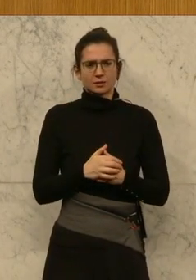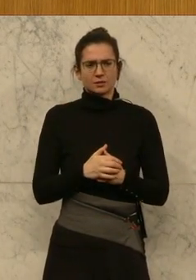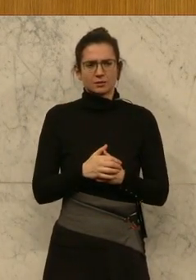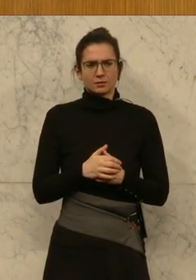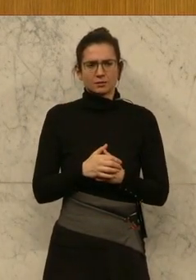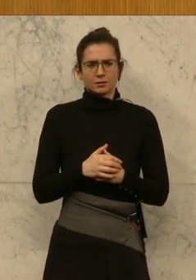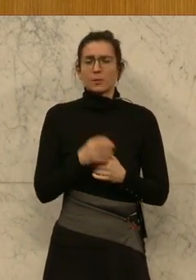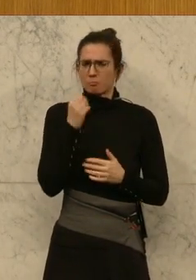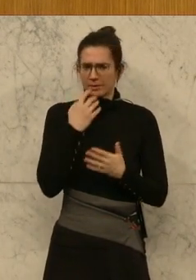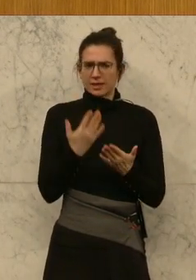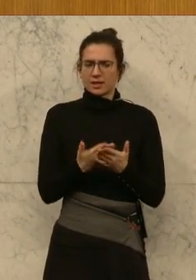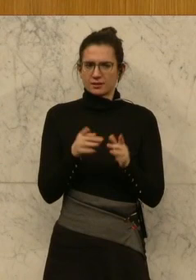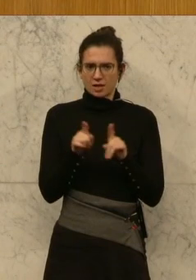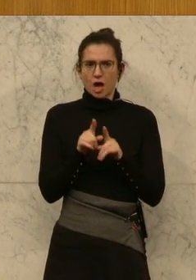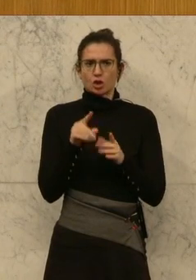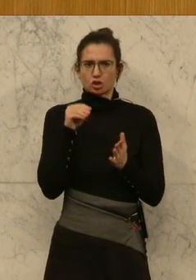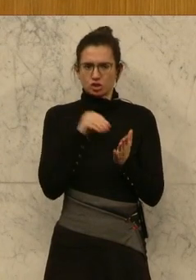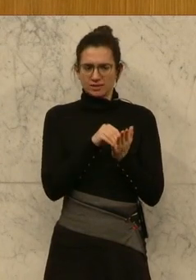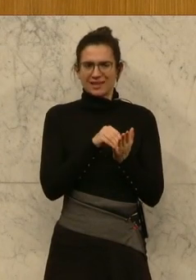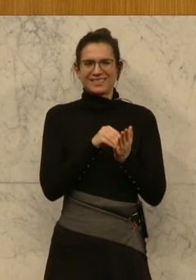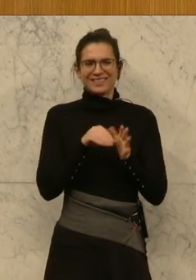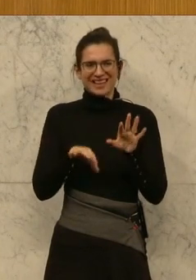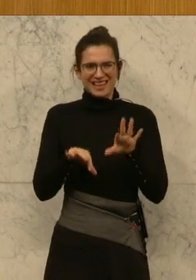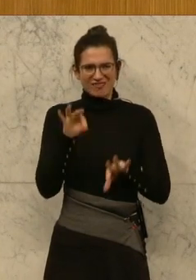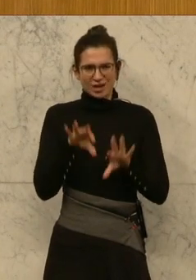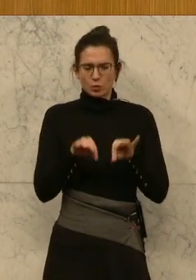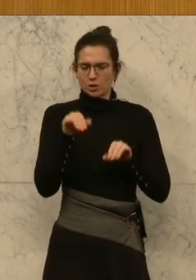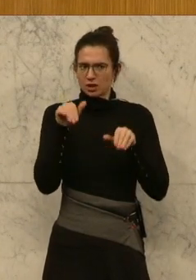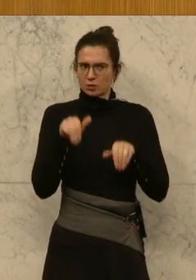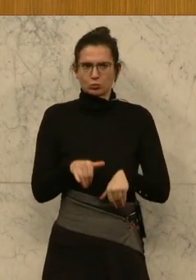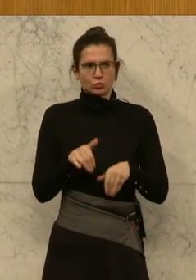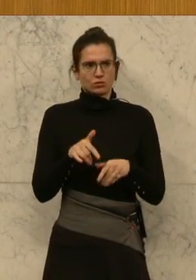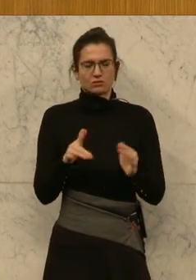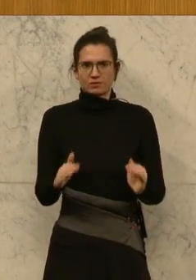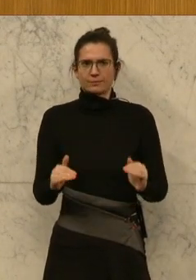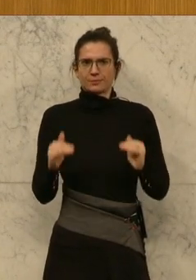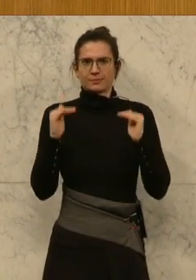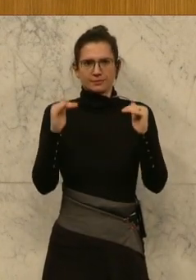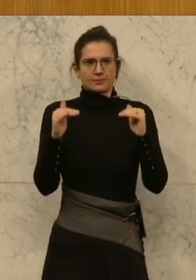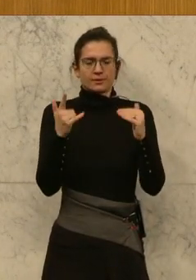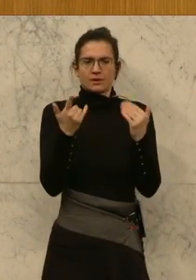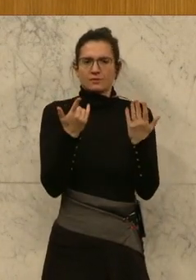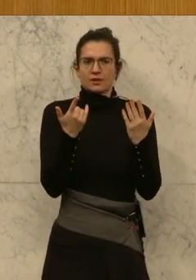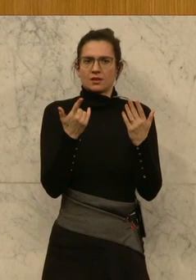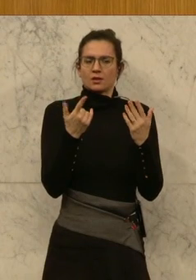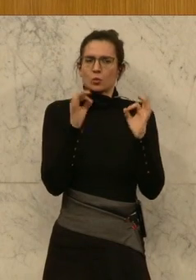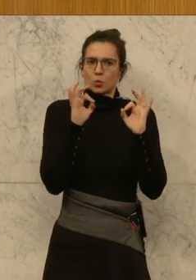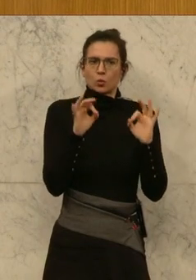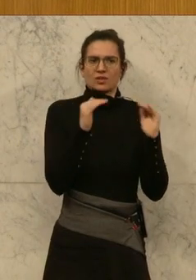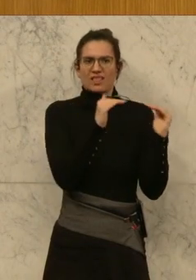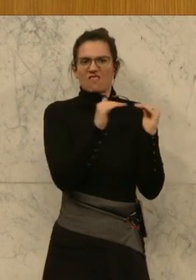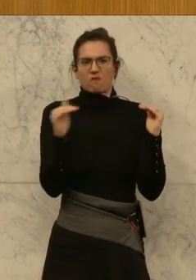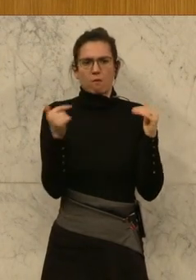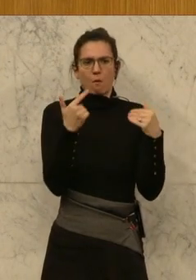Bericht angeführt, dass da evaluiert werden muss und dass man auf eine gemeinsame Datenlage kommt und das auch wirklich